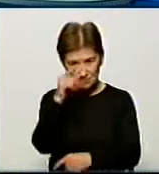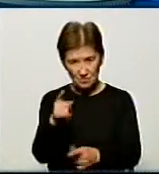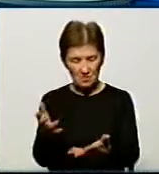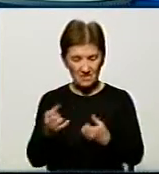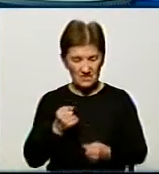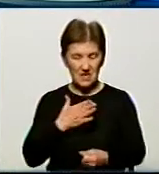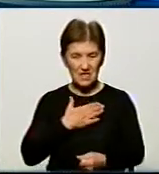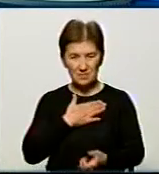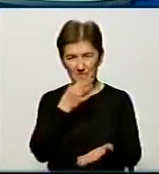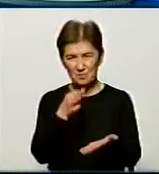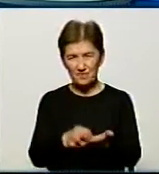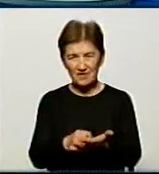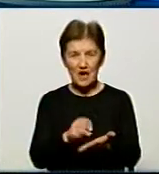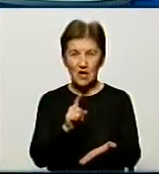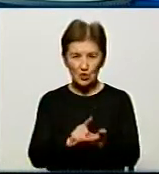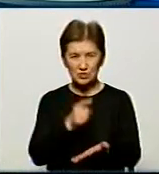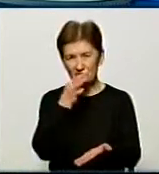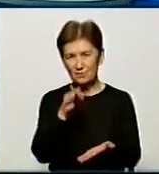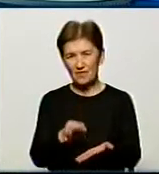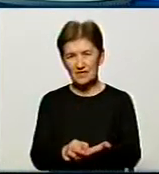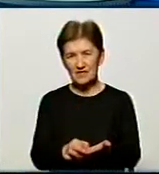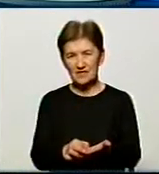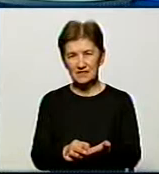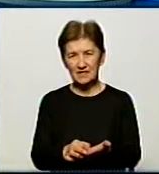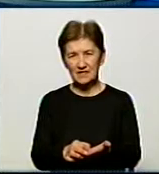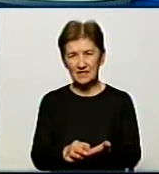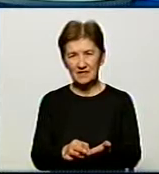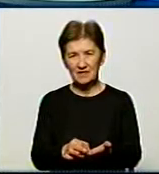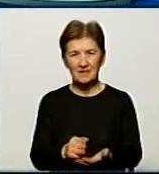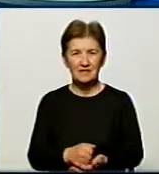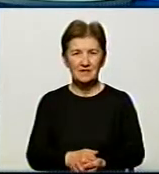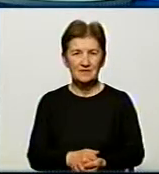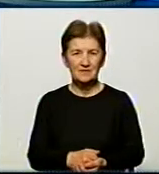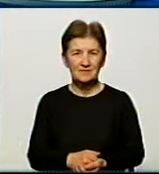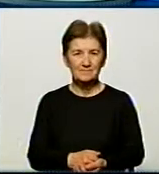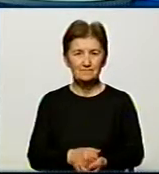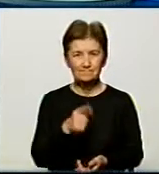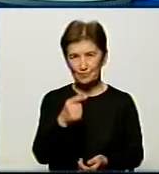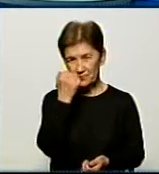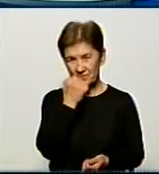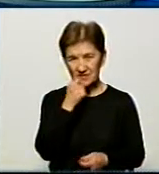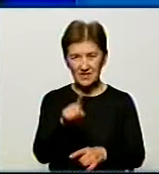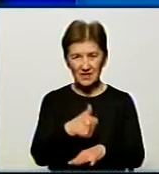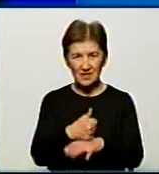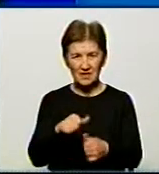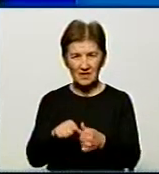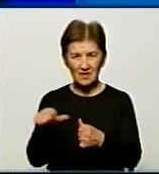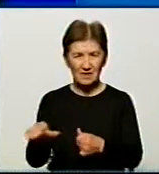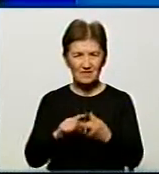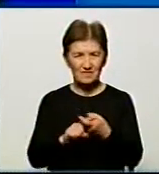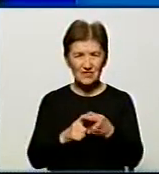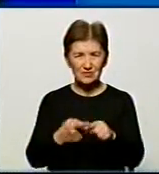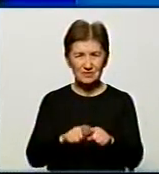себе відповідальність, і ми повинні за це відповідати. І цю відповідальність нас ніхто не знімав. Дякую. Голова Смірнова, головний позаштатний інфекціоніст